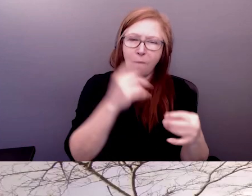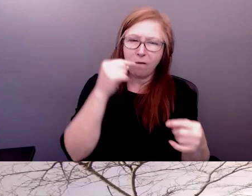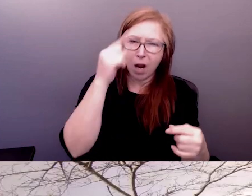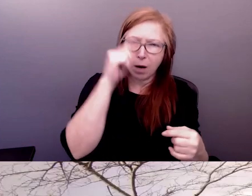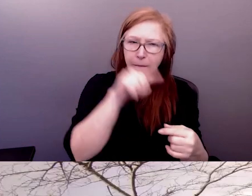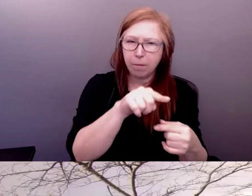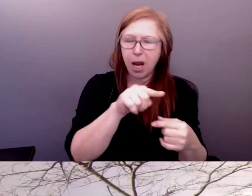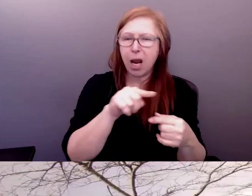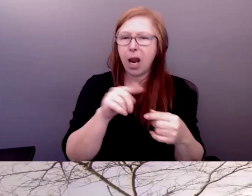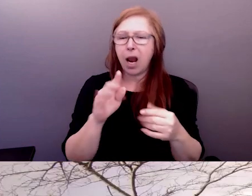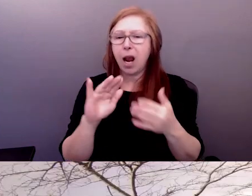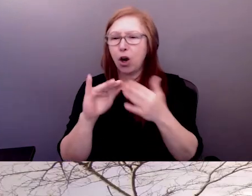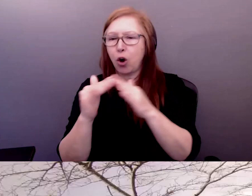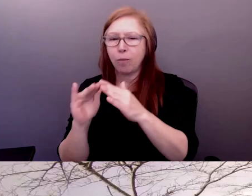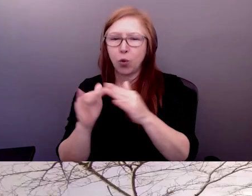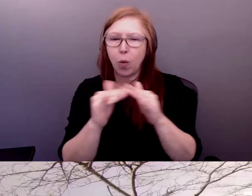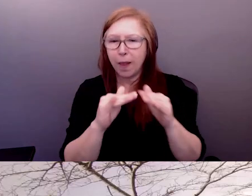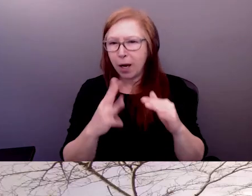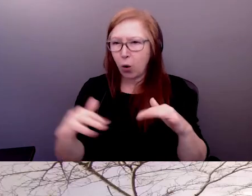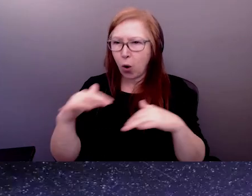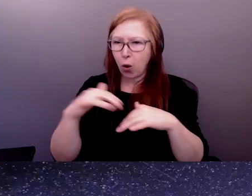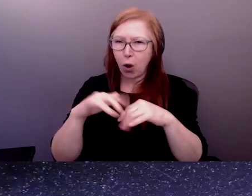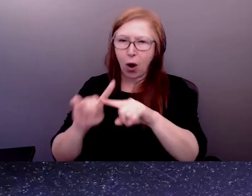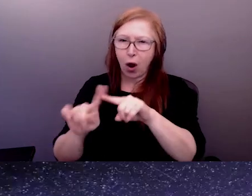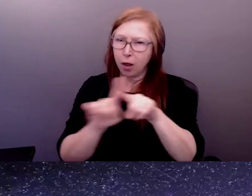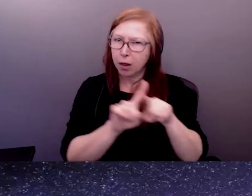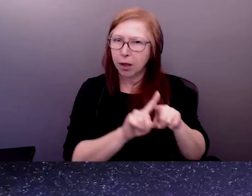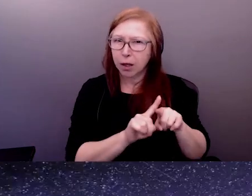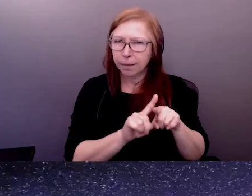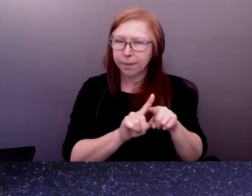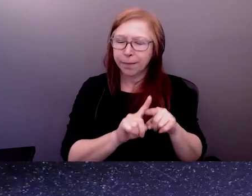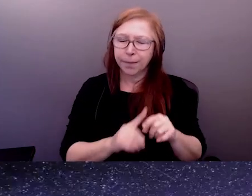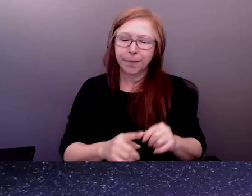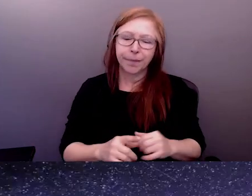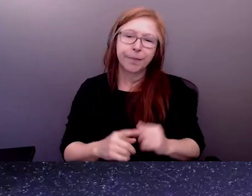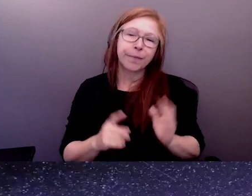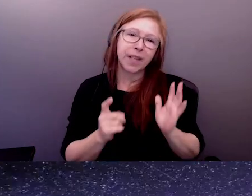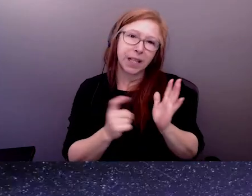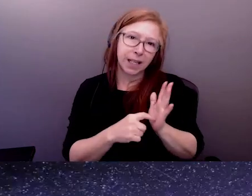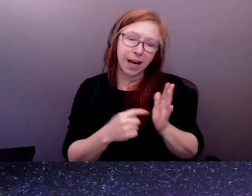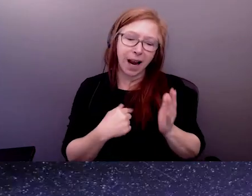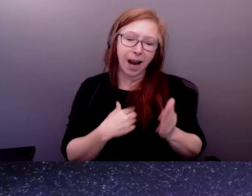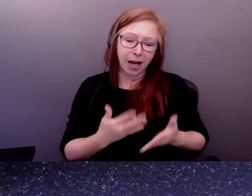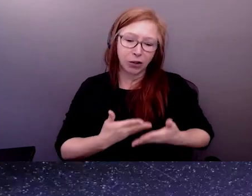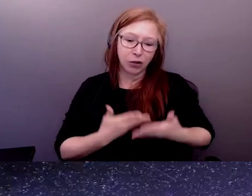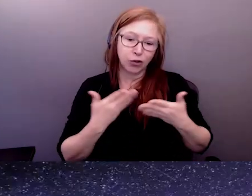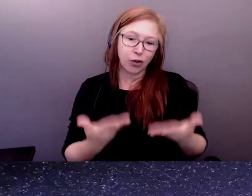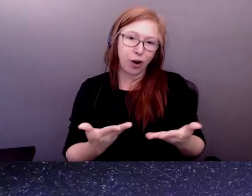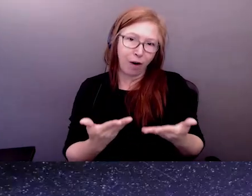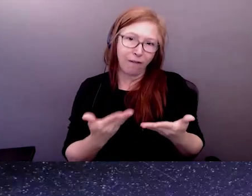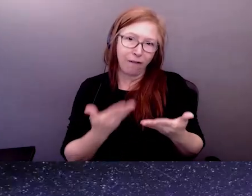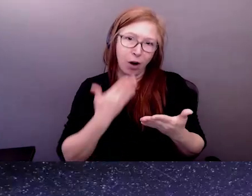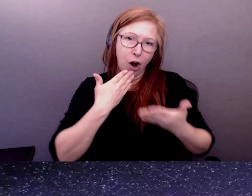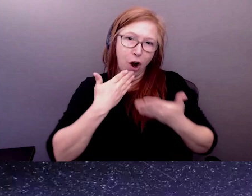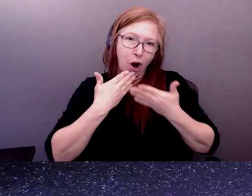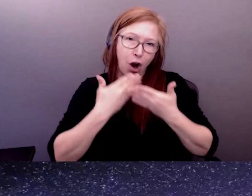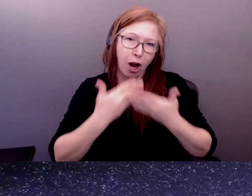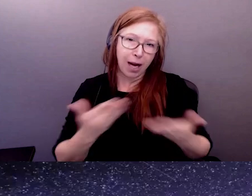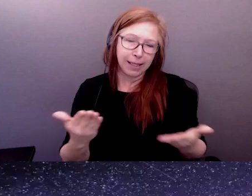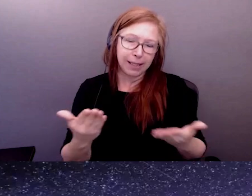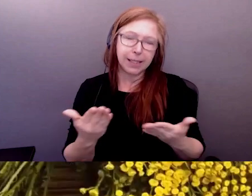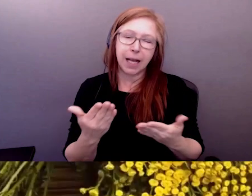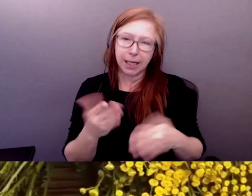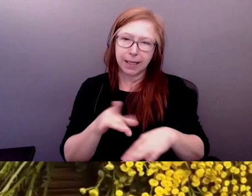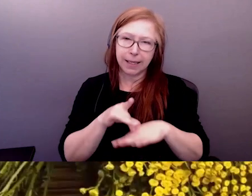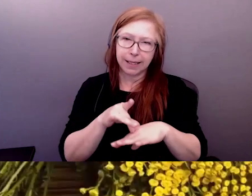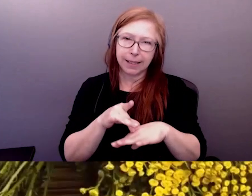à ma connexion à cette terre, à la terre-mer et à la responsabilité que nous avons